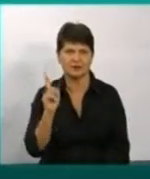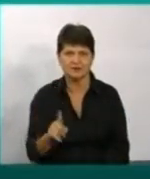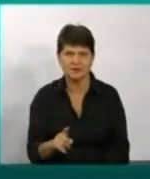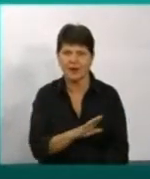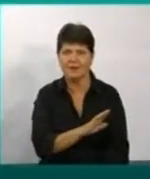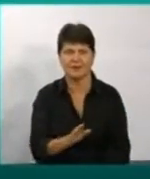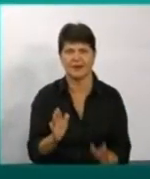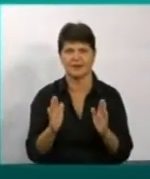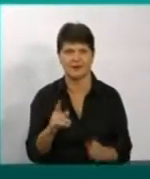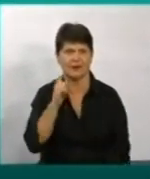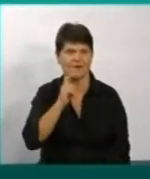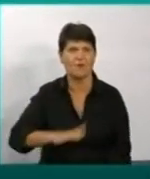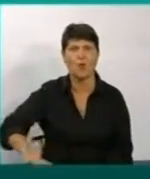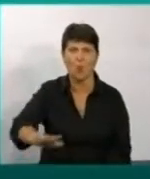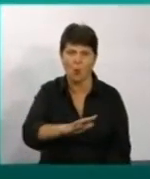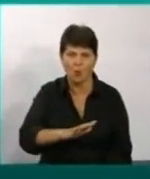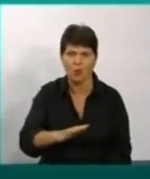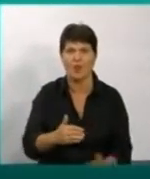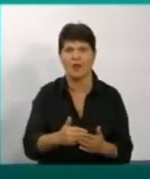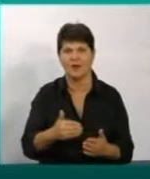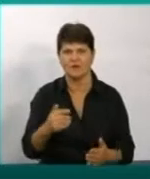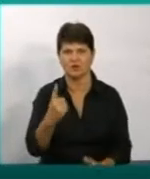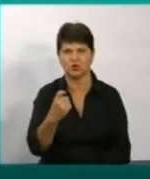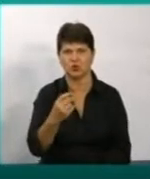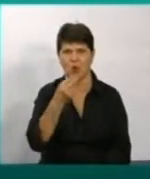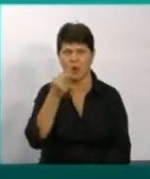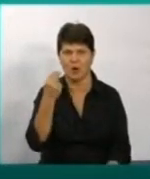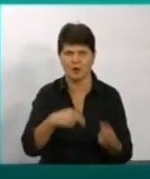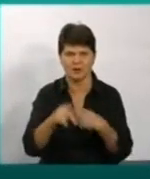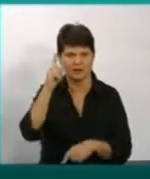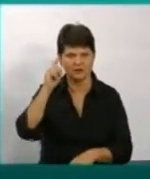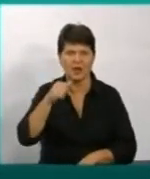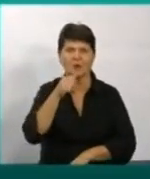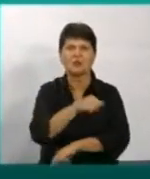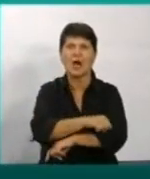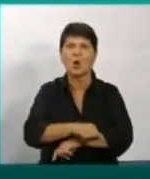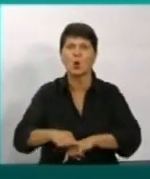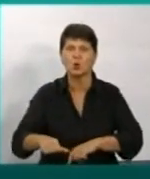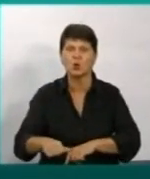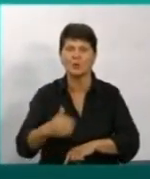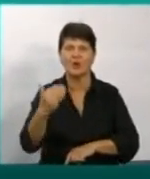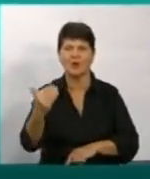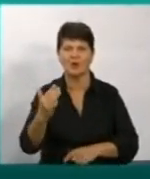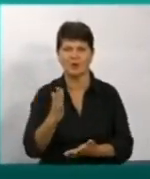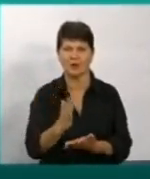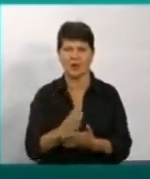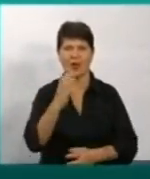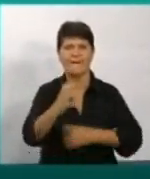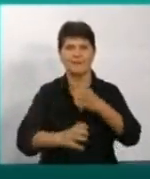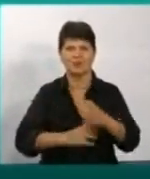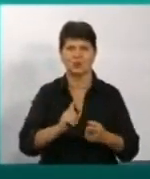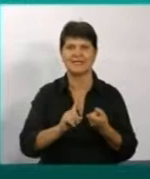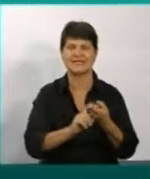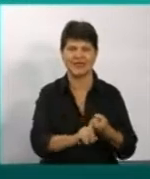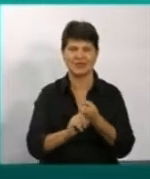тільки в Україні, він входить в 100 кращих, а знають його за кордоном, тому що воно належувало і міжнародні зв'язки.